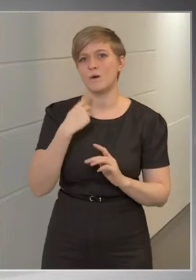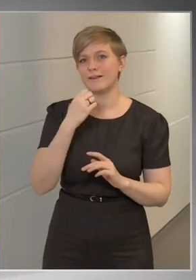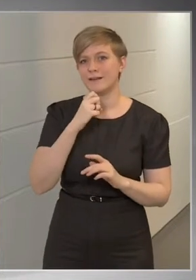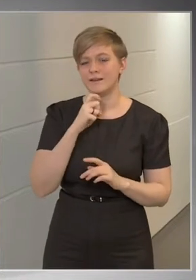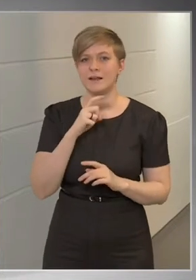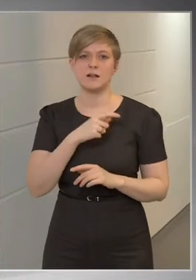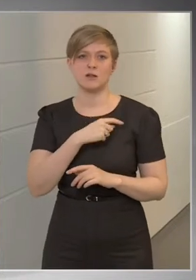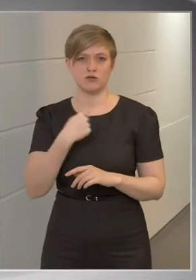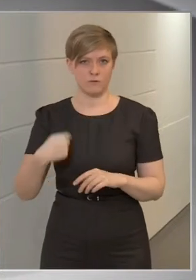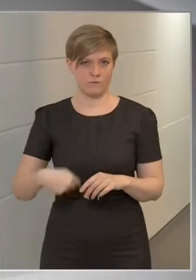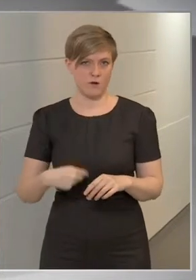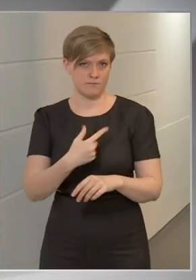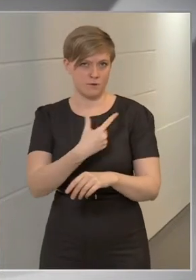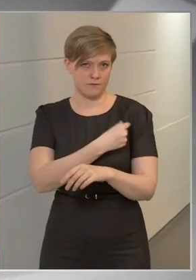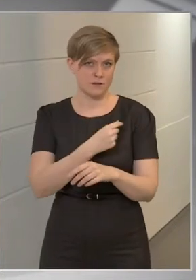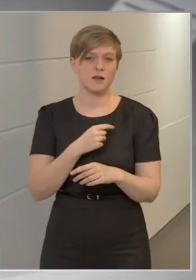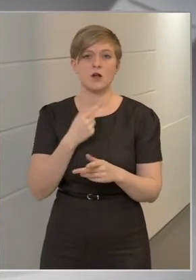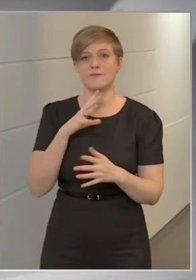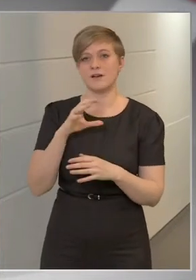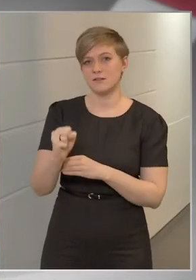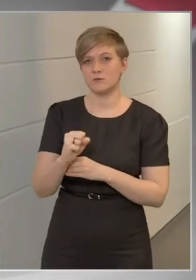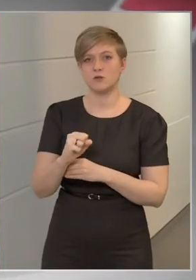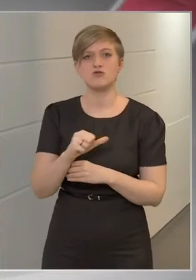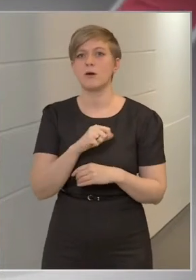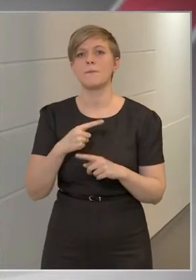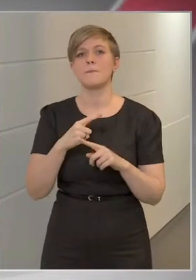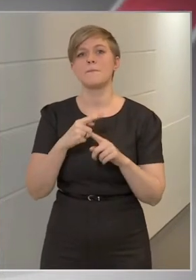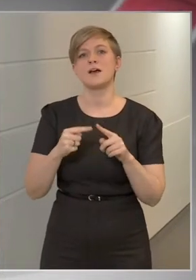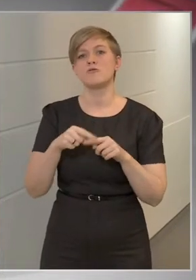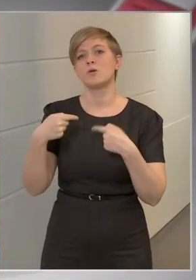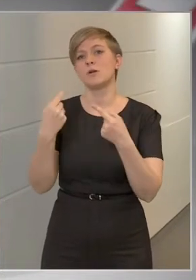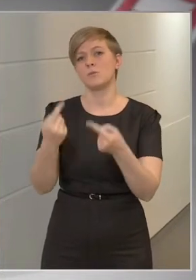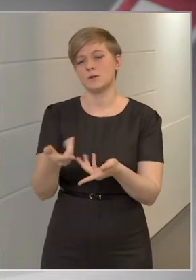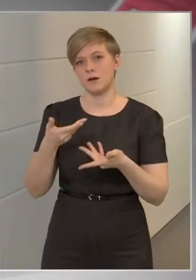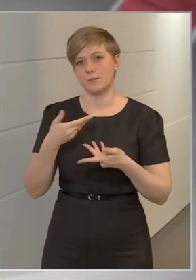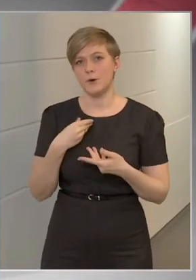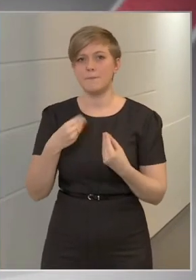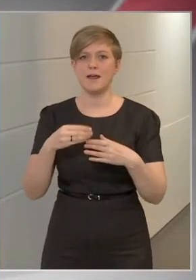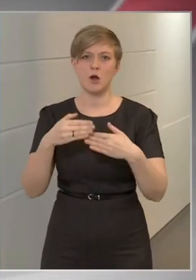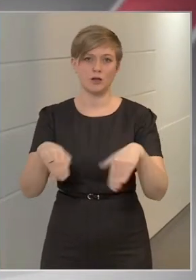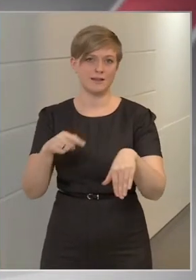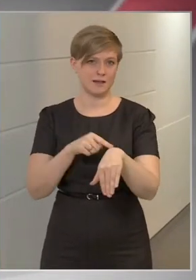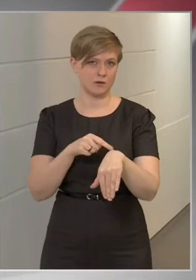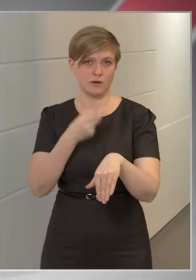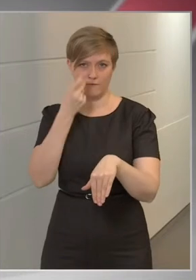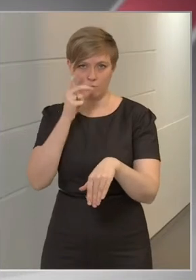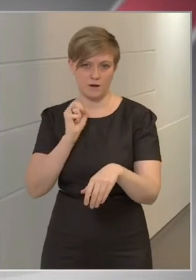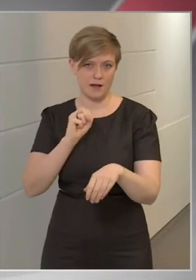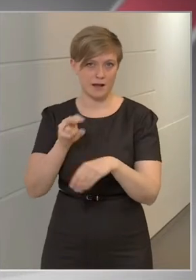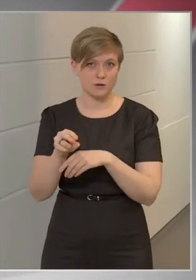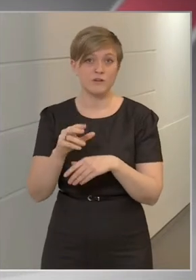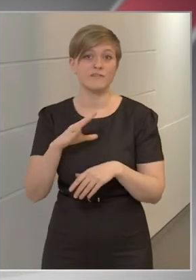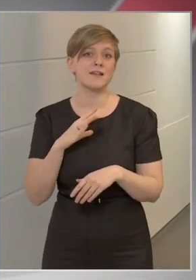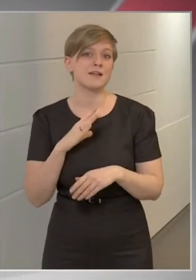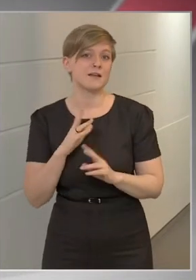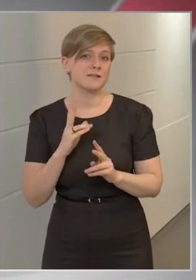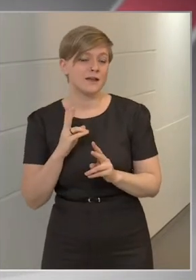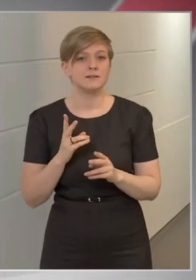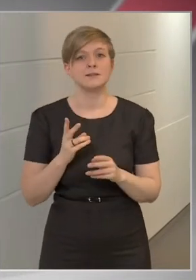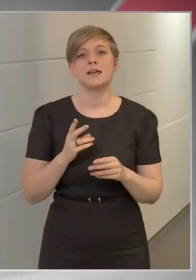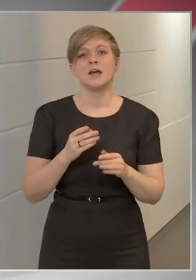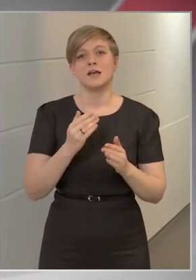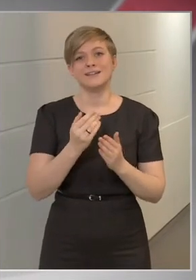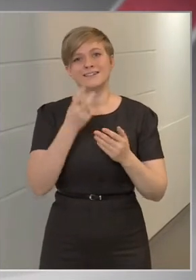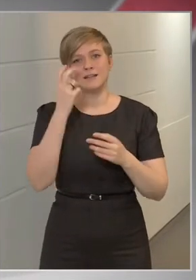vakcina engedélyét, de azt a választ kaptuk, hogy csak másfél hónap után kapjuk meg, mert ha határidőre elküldenik, az veszélyeztetni az intézet